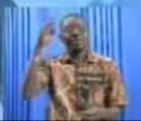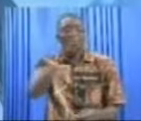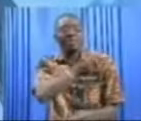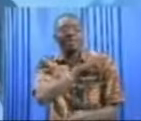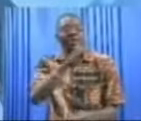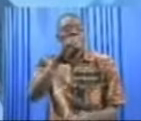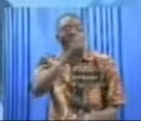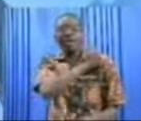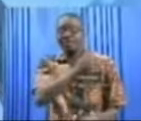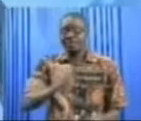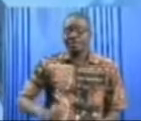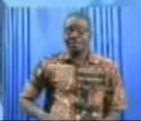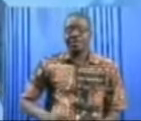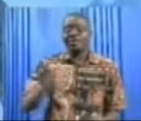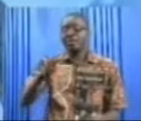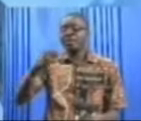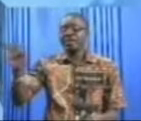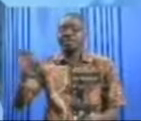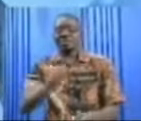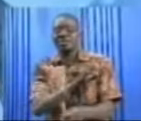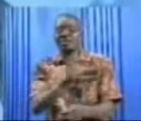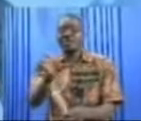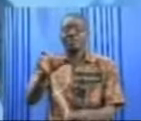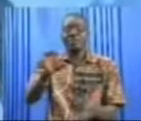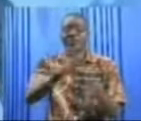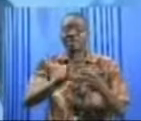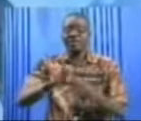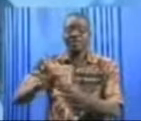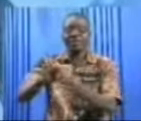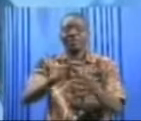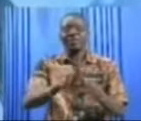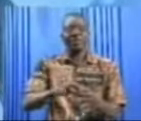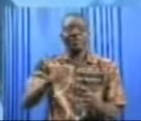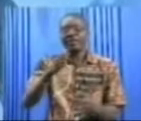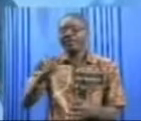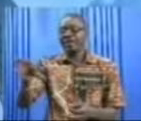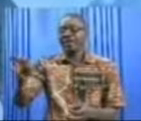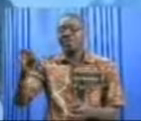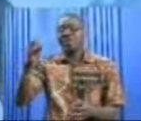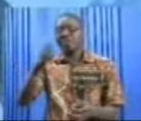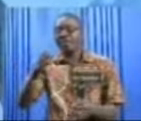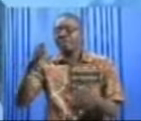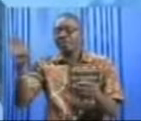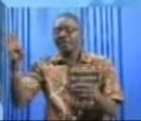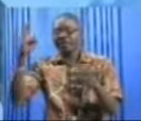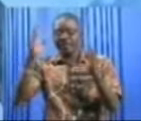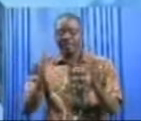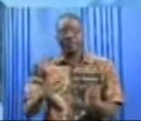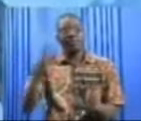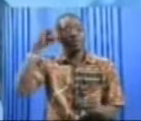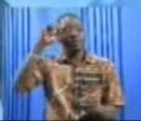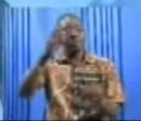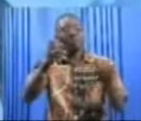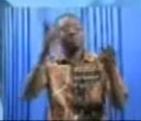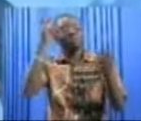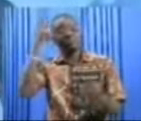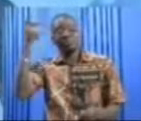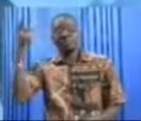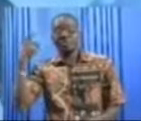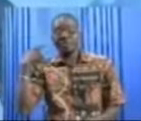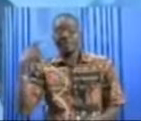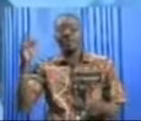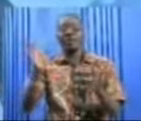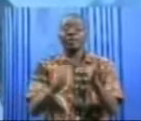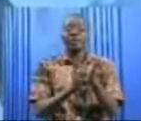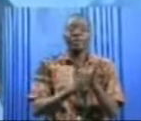ambassadeur de France au Burkina, dans le renforcement de la coopération franco-burkinabé, l'ancien patron de l'ICORN. A notamment pris part aux